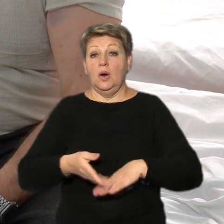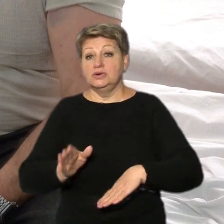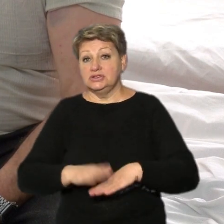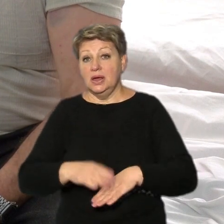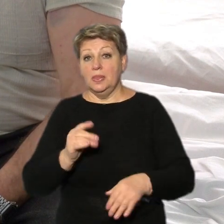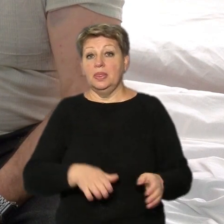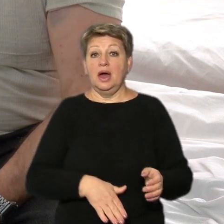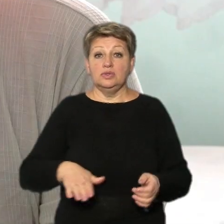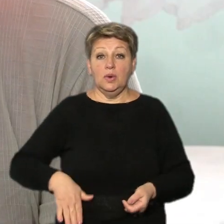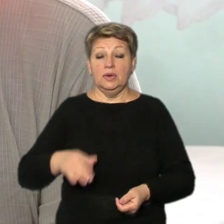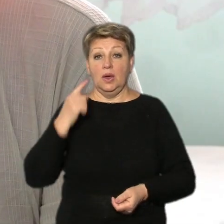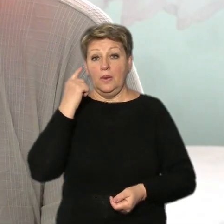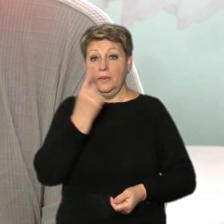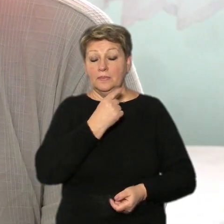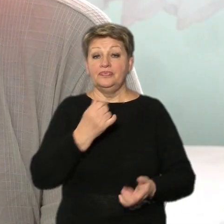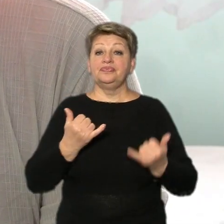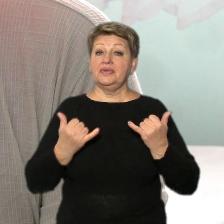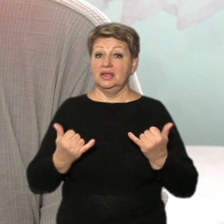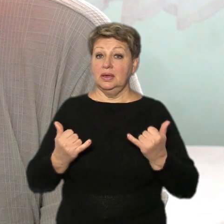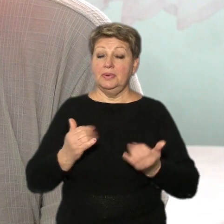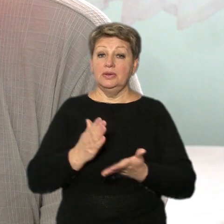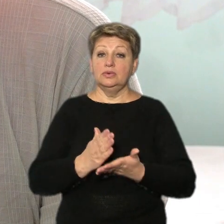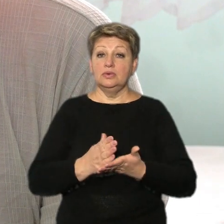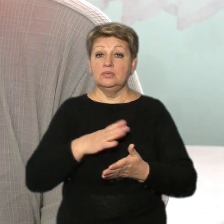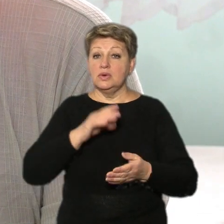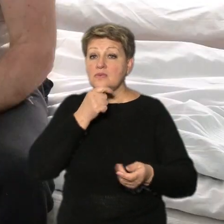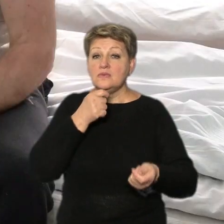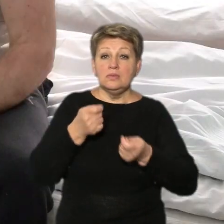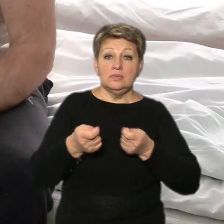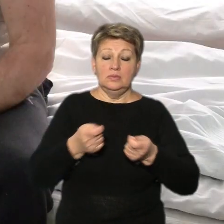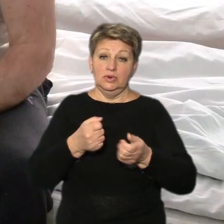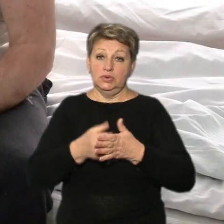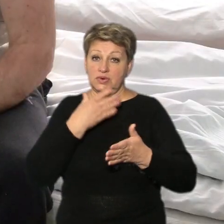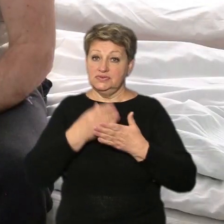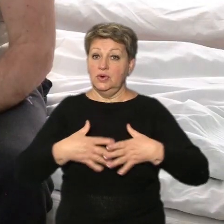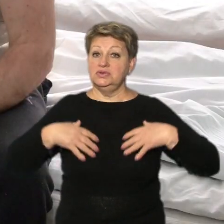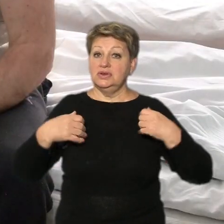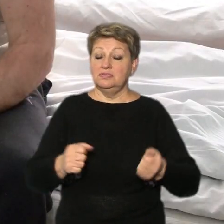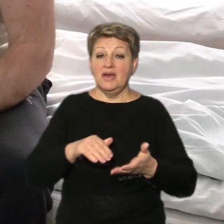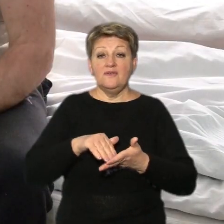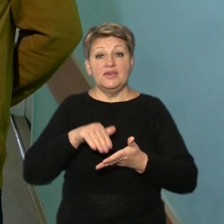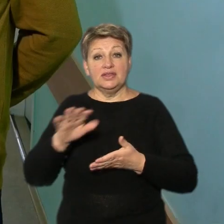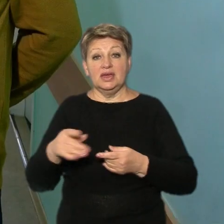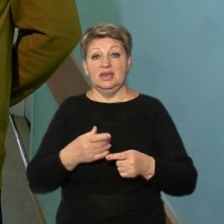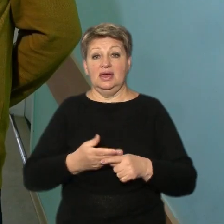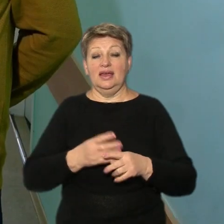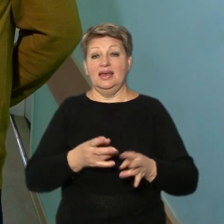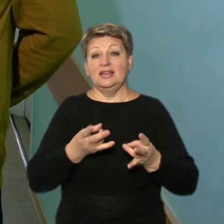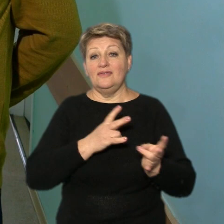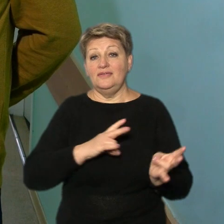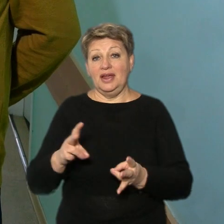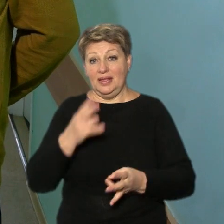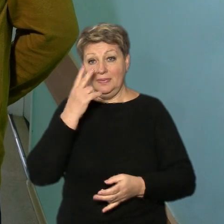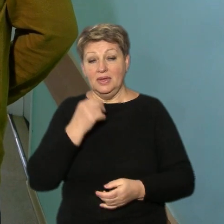на ноги, на очі. Тепер, додає, має бути уважнішим до свого здоров'я та відмовитися від шкідливих звичок. Пан Андрій